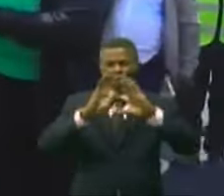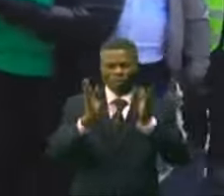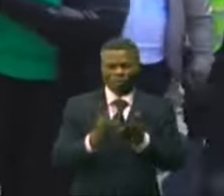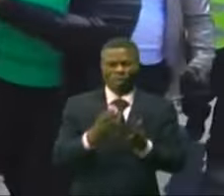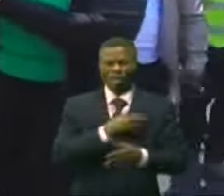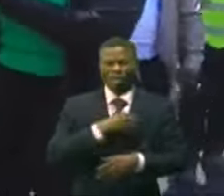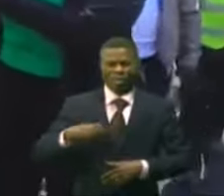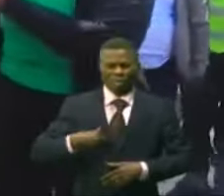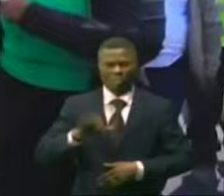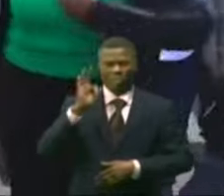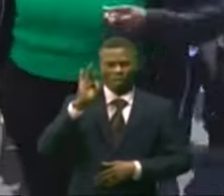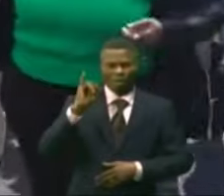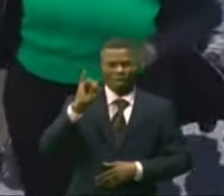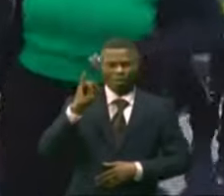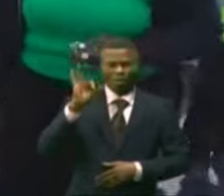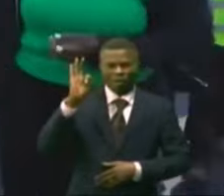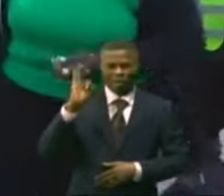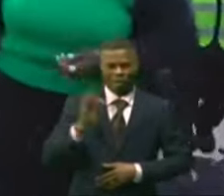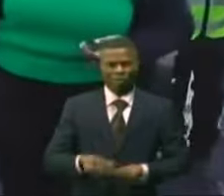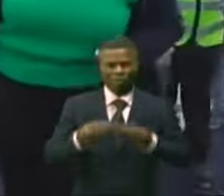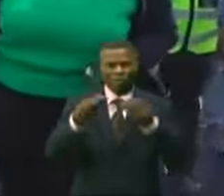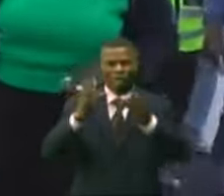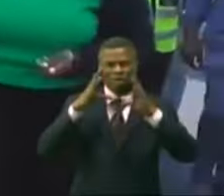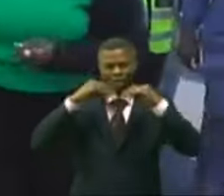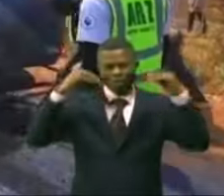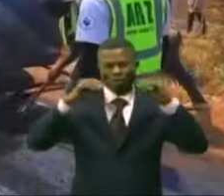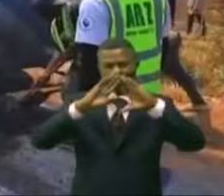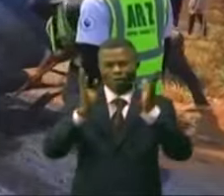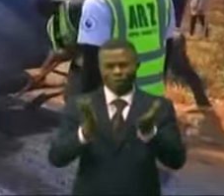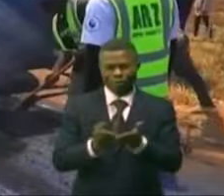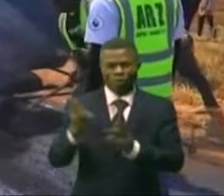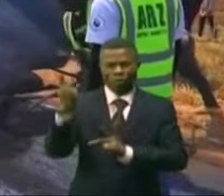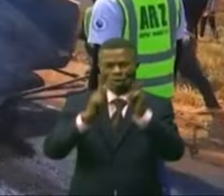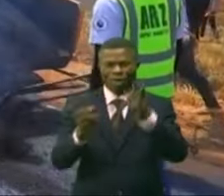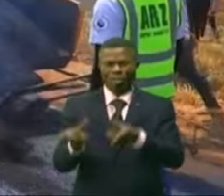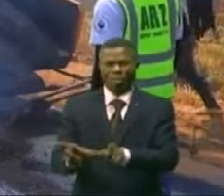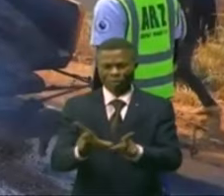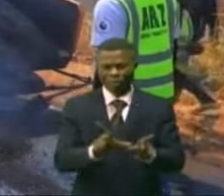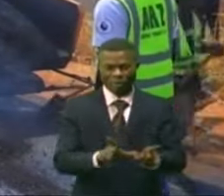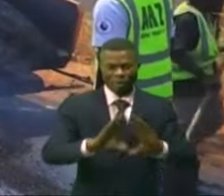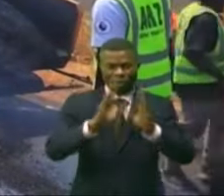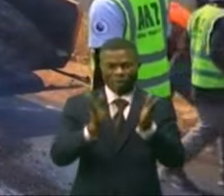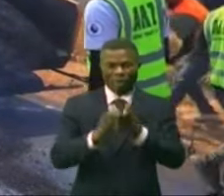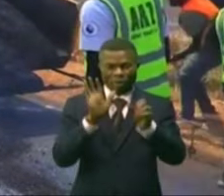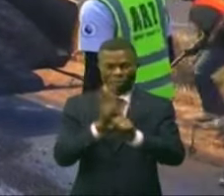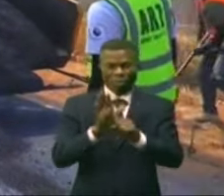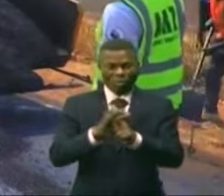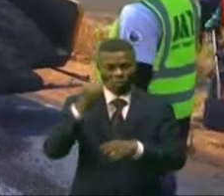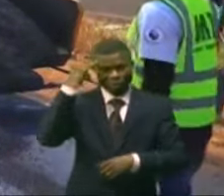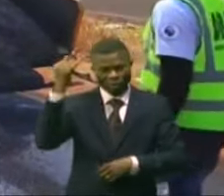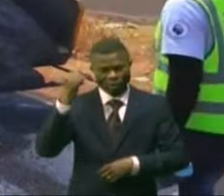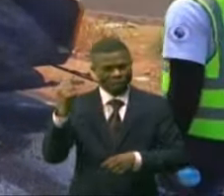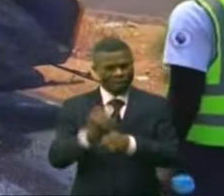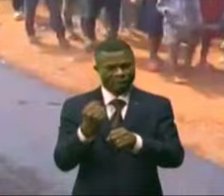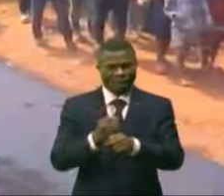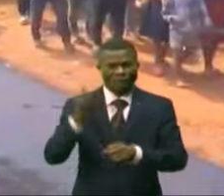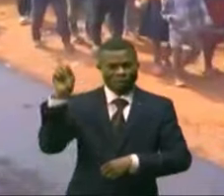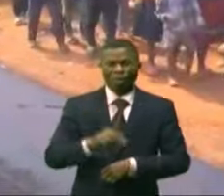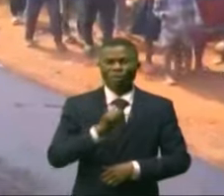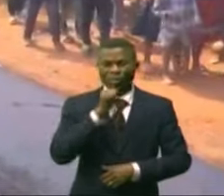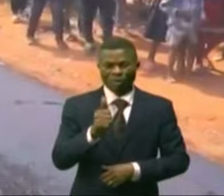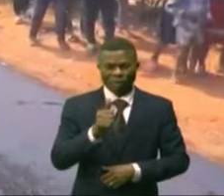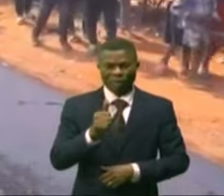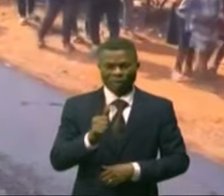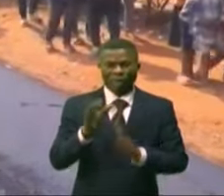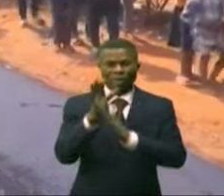Saïni réaffirme son engagement à redonner le sourire au lois là-bas. Lui, où les gens pensaient qu'on n'allait même pas venir, plus